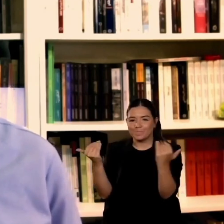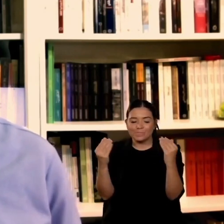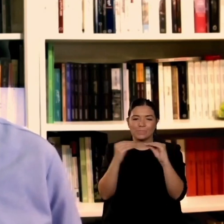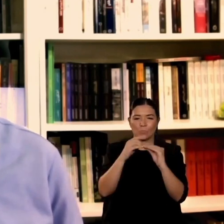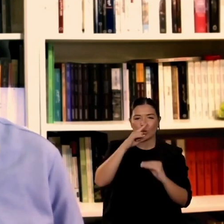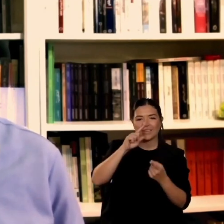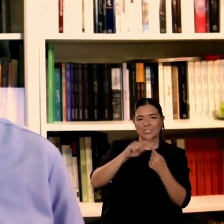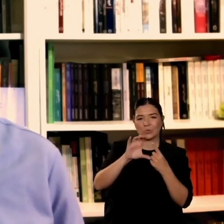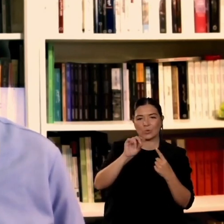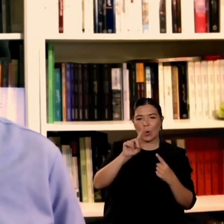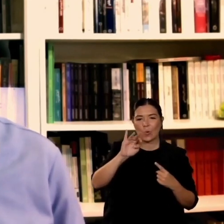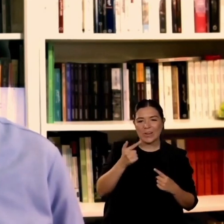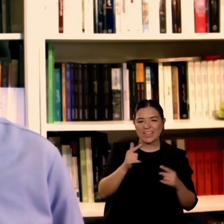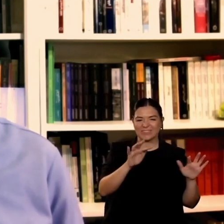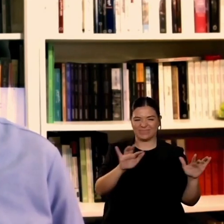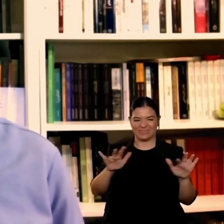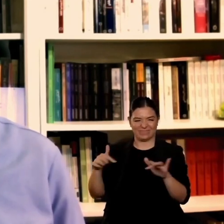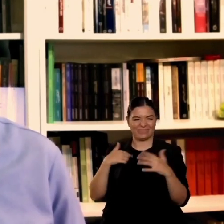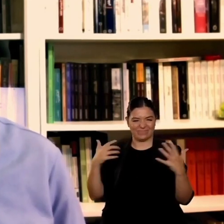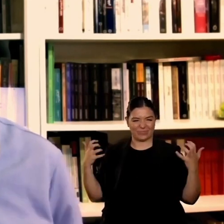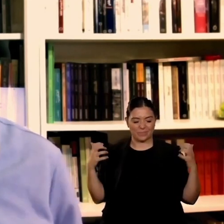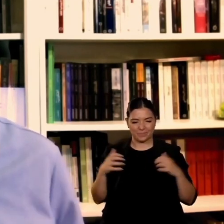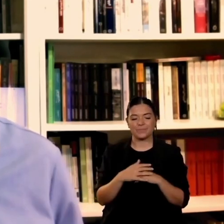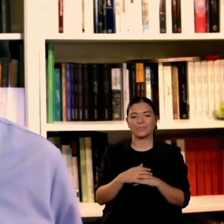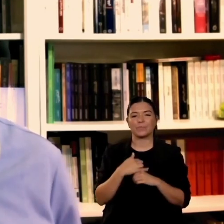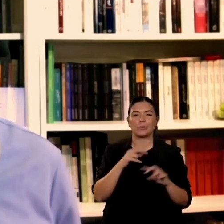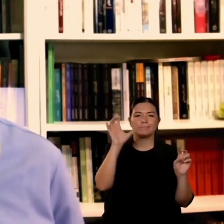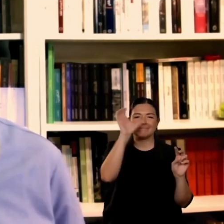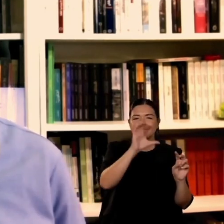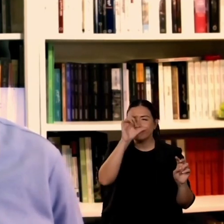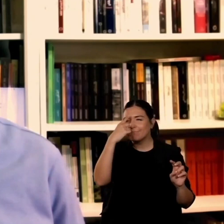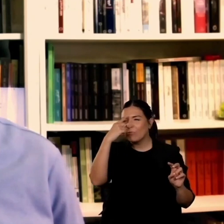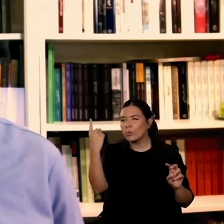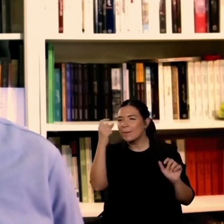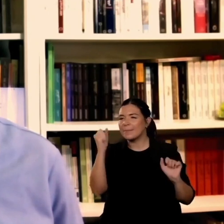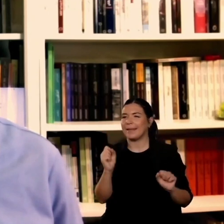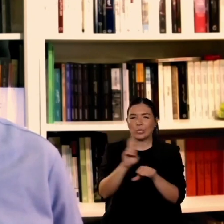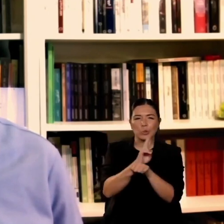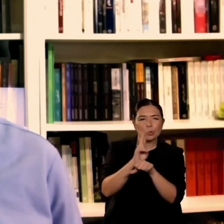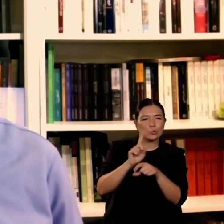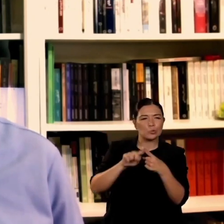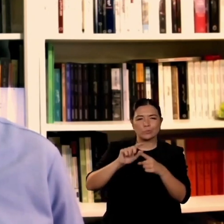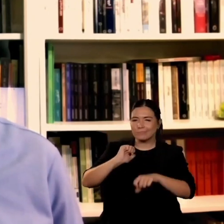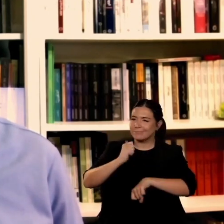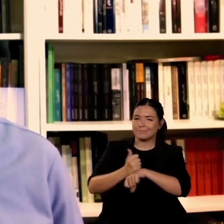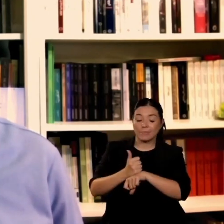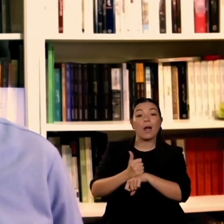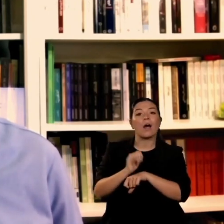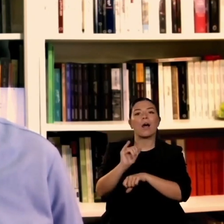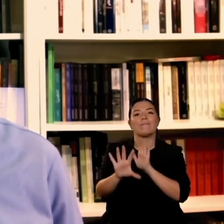1.2 allora ed era disponibile soltanto in 18 lingue l'arabo non era una lingua